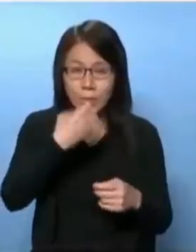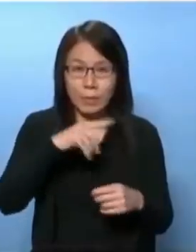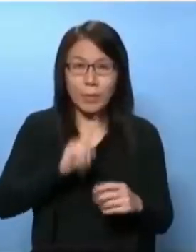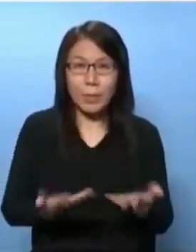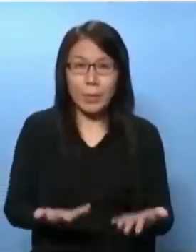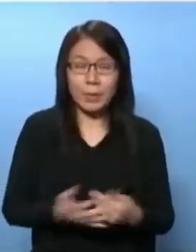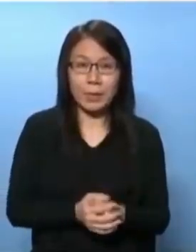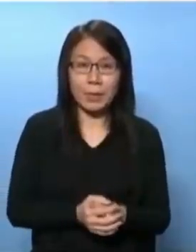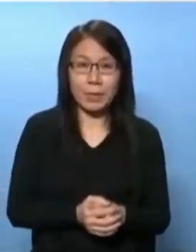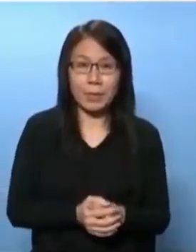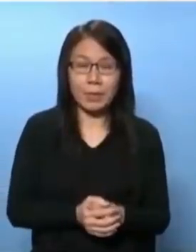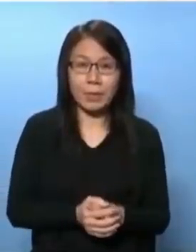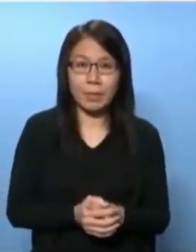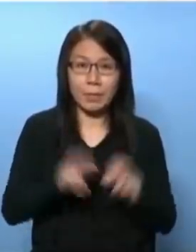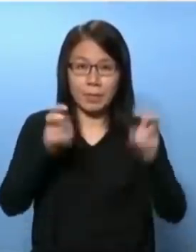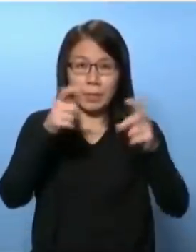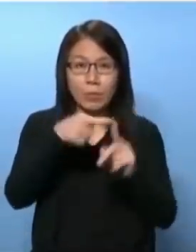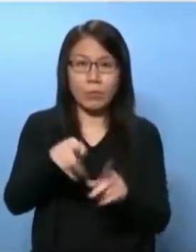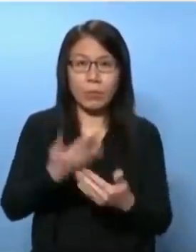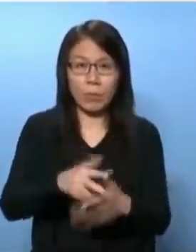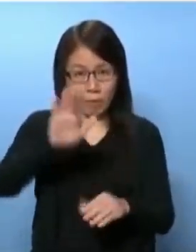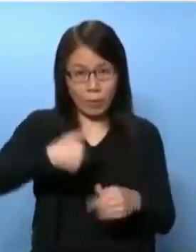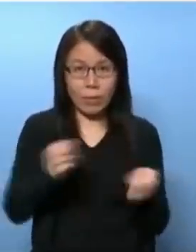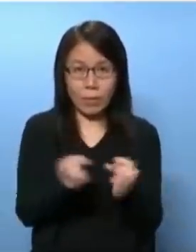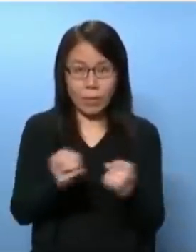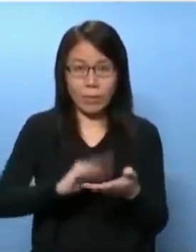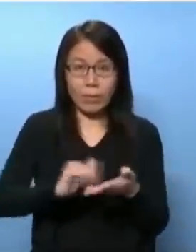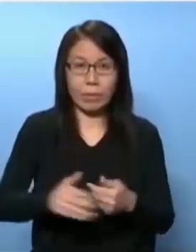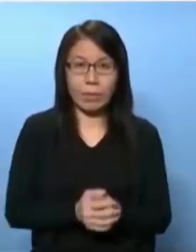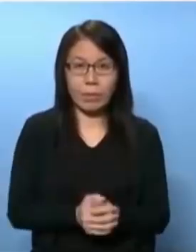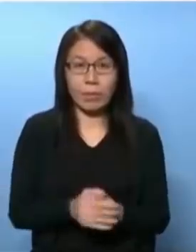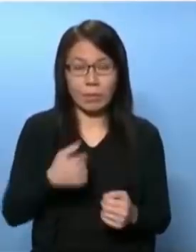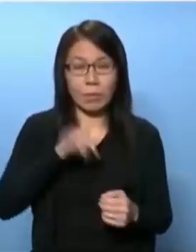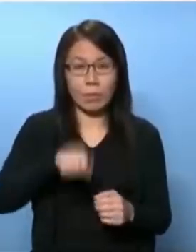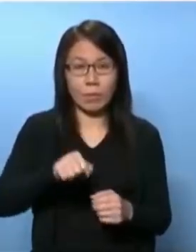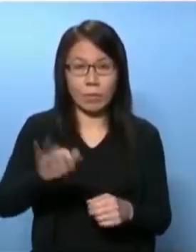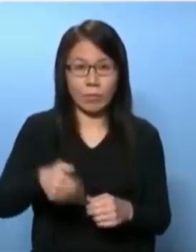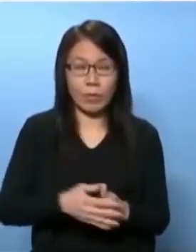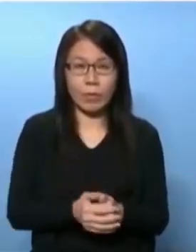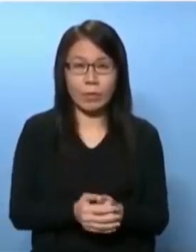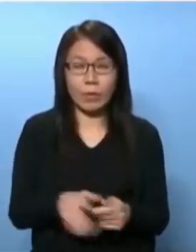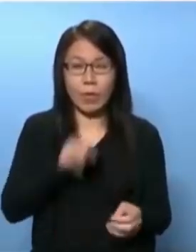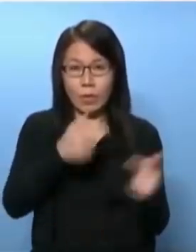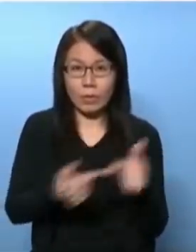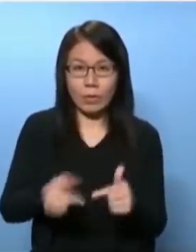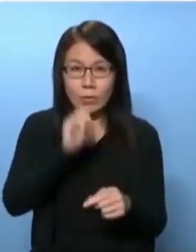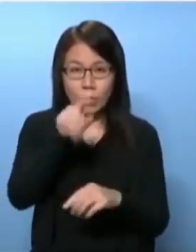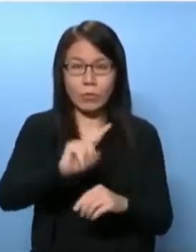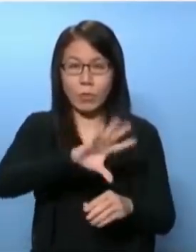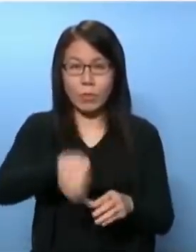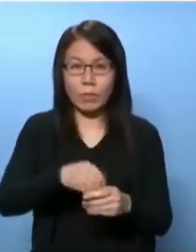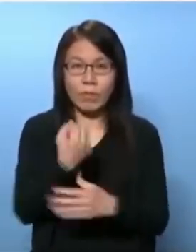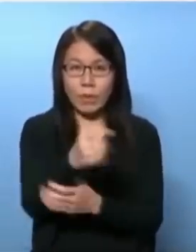我都不会警告你李泰请你回来这个辩论好我回来我就现在继续讲为什么我反对立入